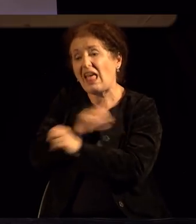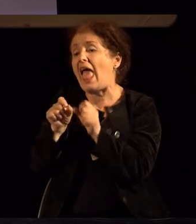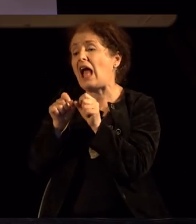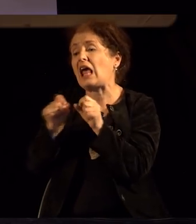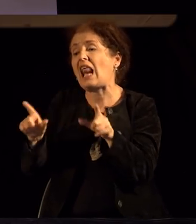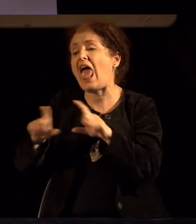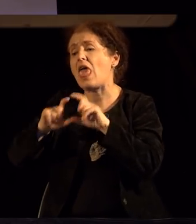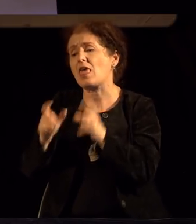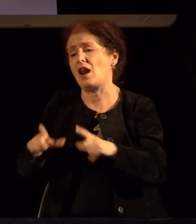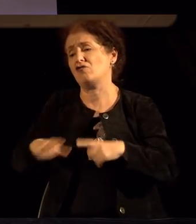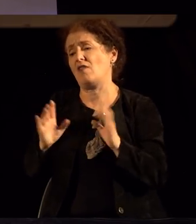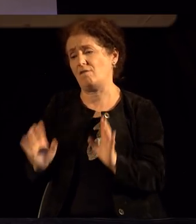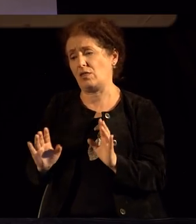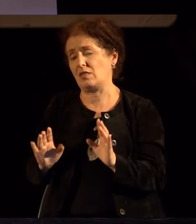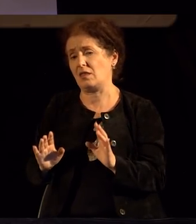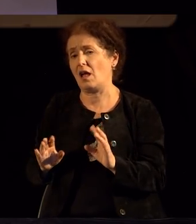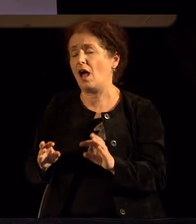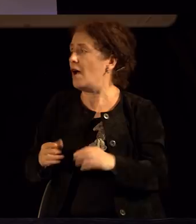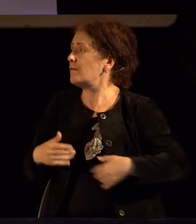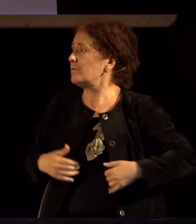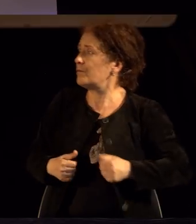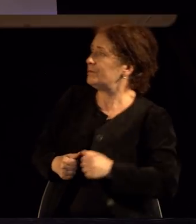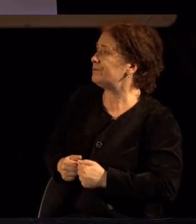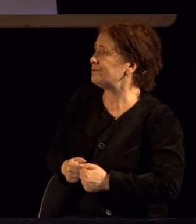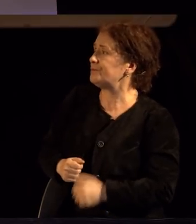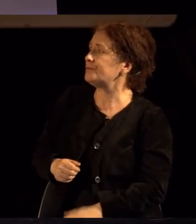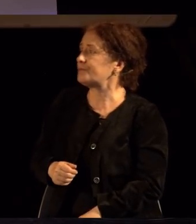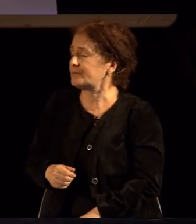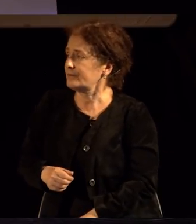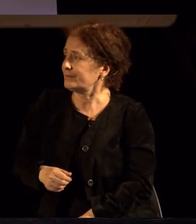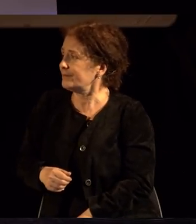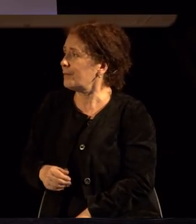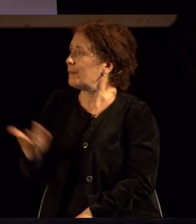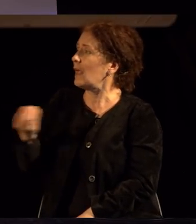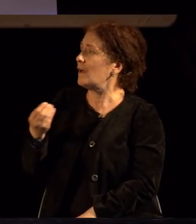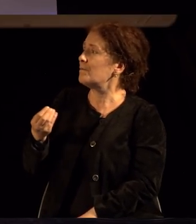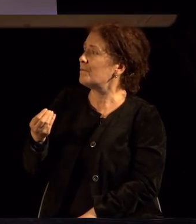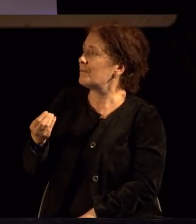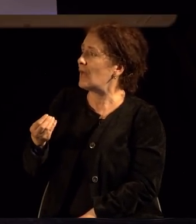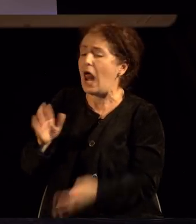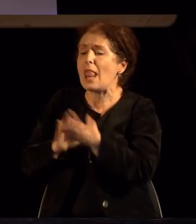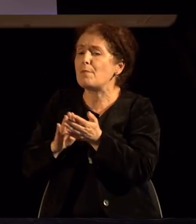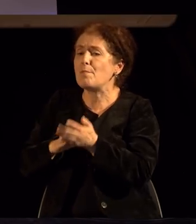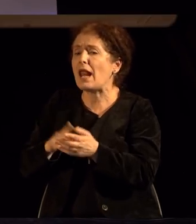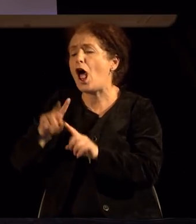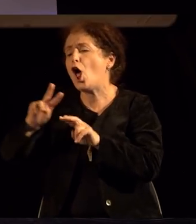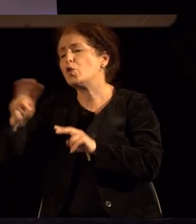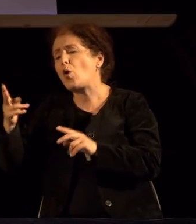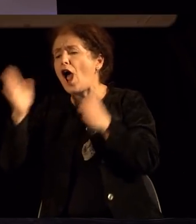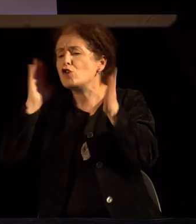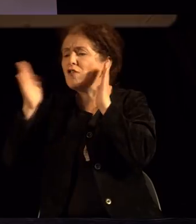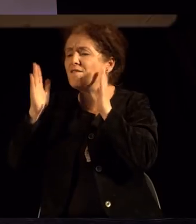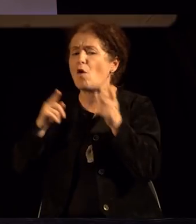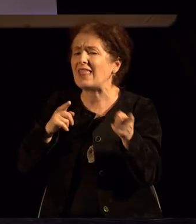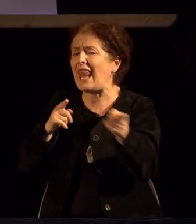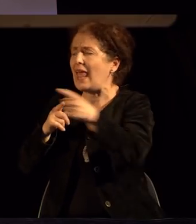зашто не поставува да је прашање зашто е така со другите предмети, со другите животни? Епа,